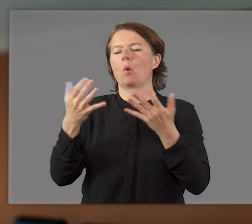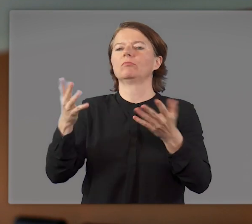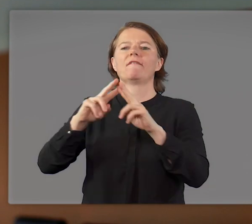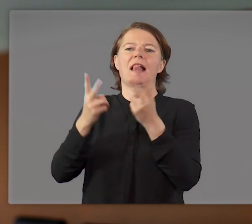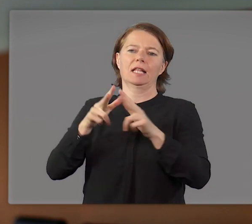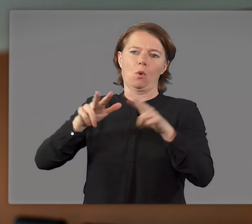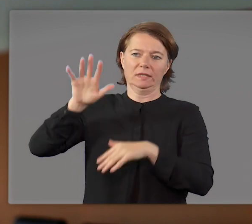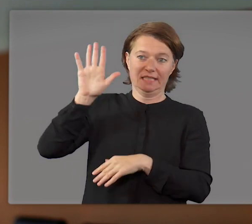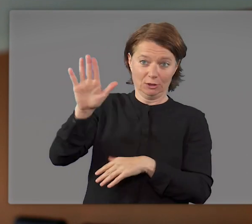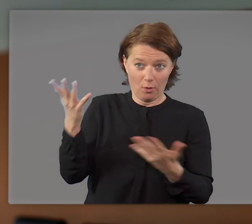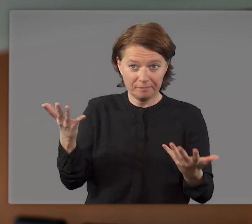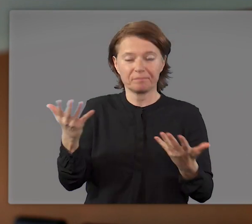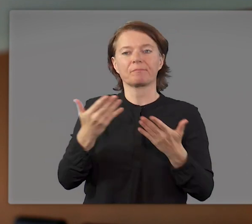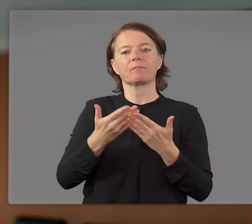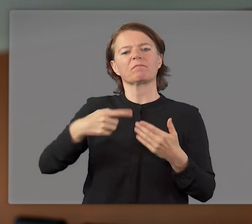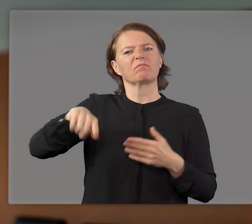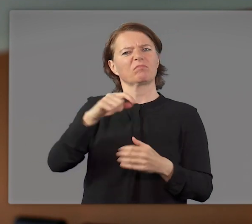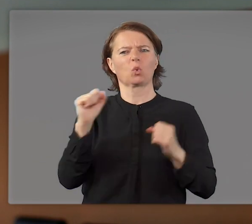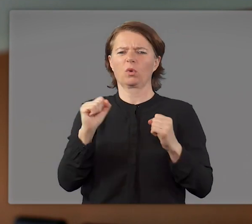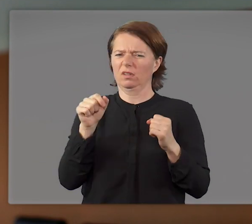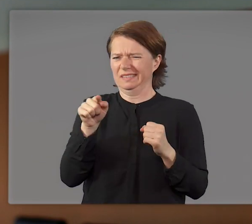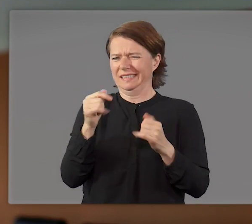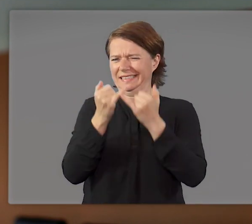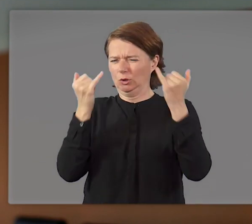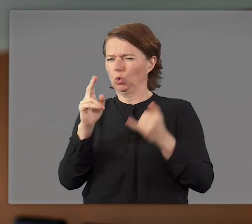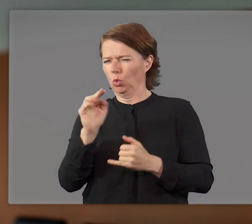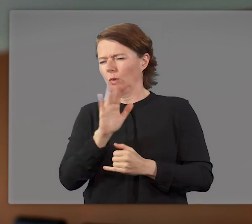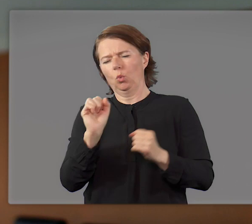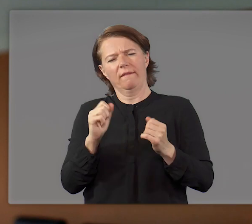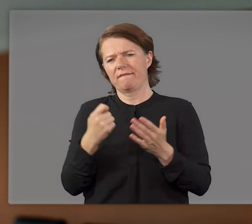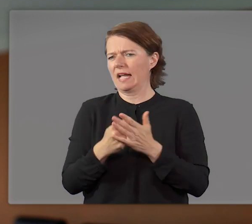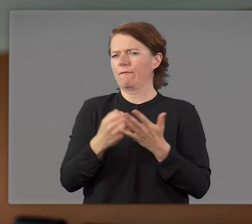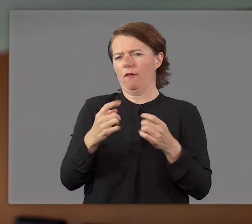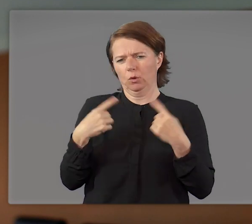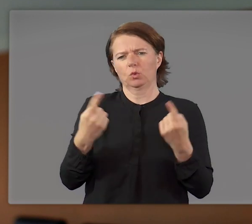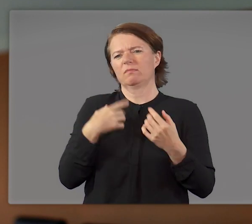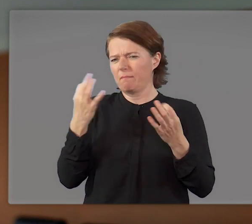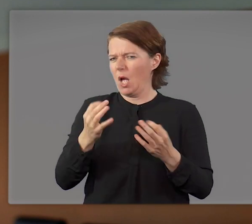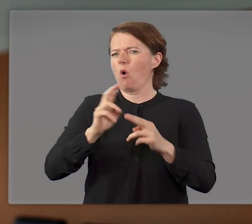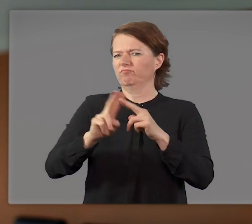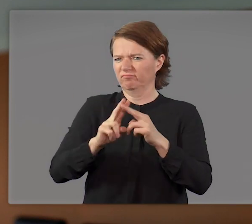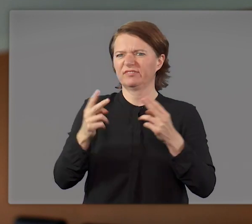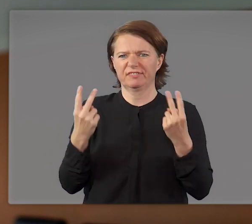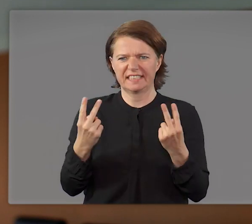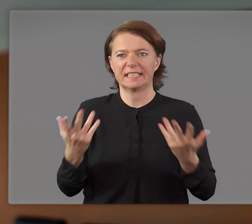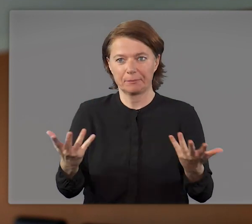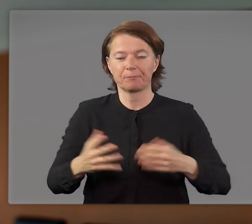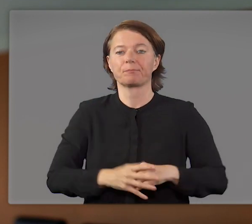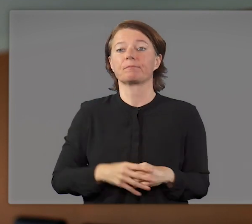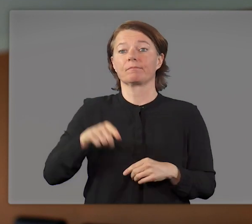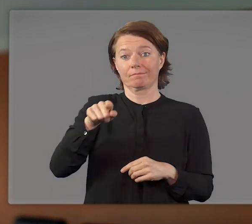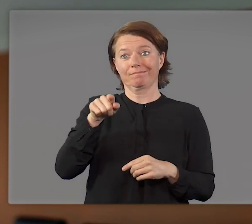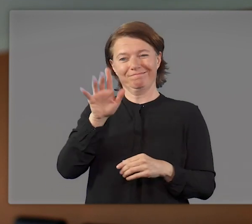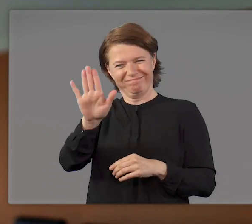muss auch sein, denn wir wollen diese so ungemein wertvolle Institution ja verbessern. Vielleicht eine der wichtigsten